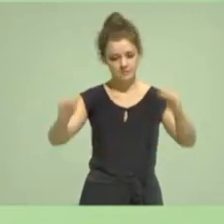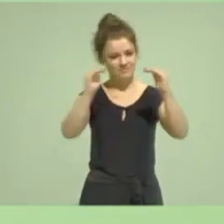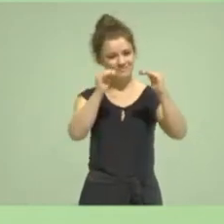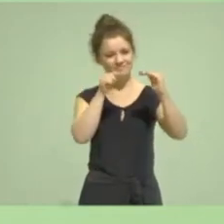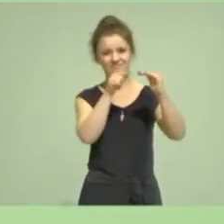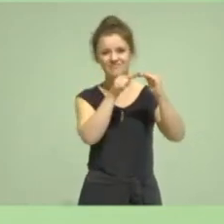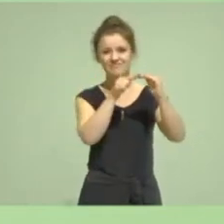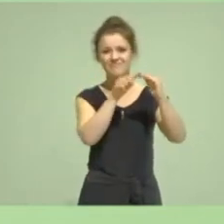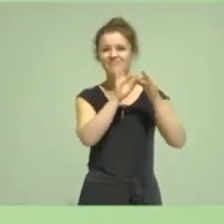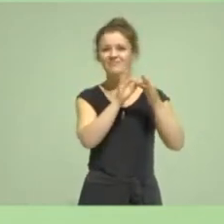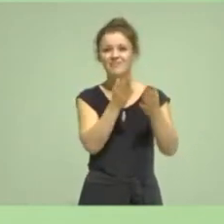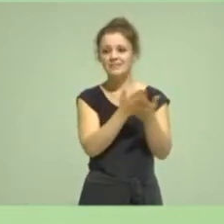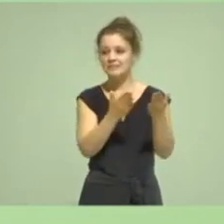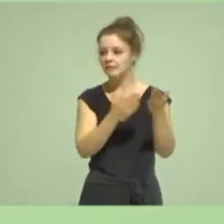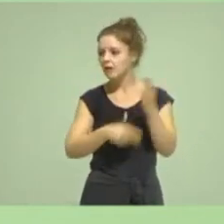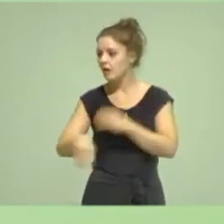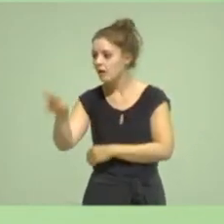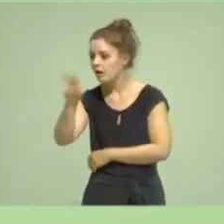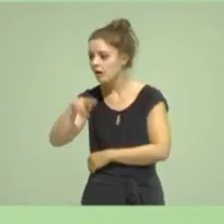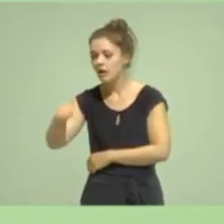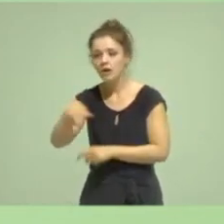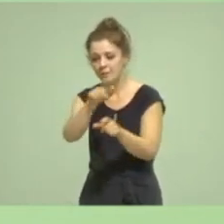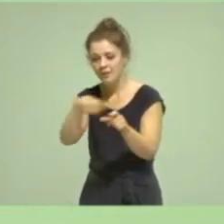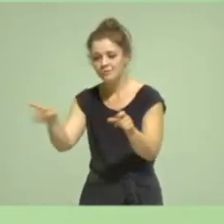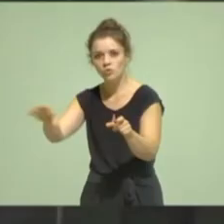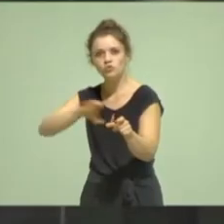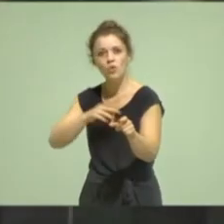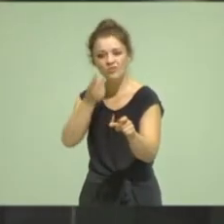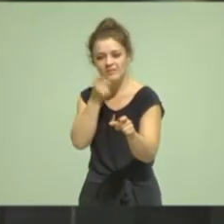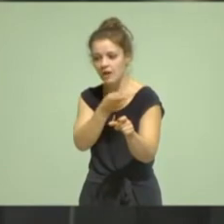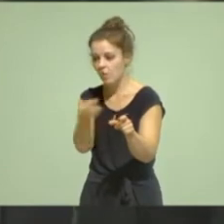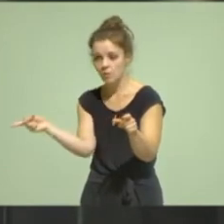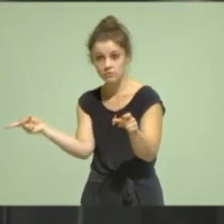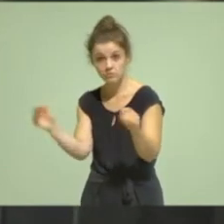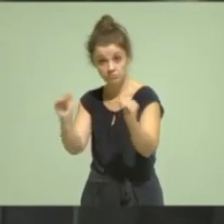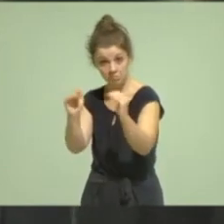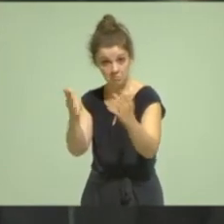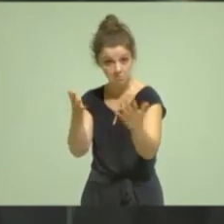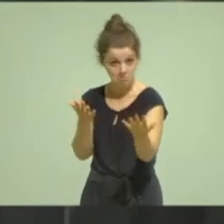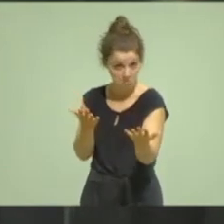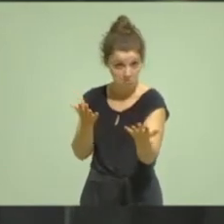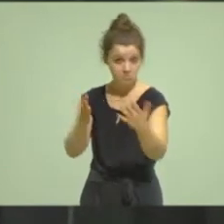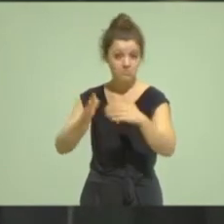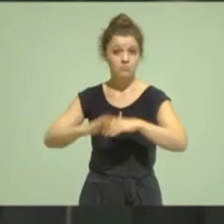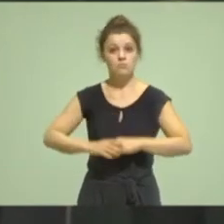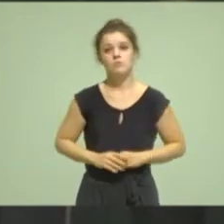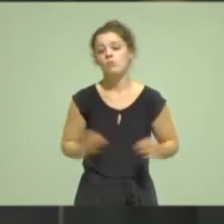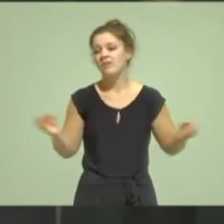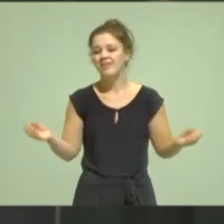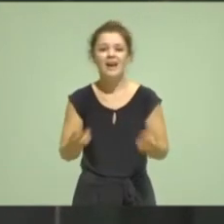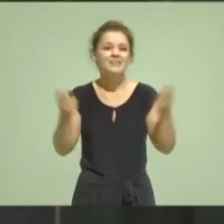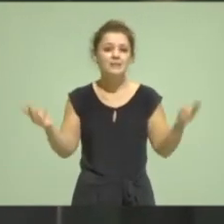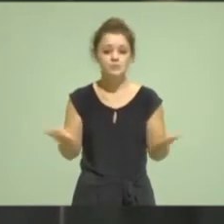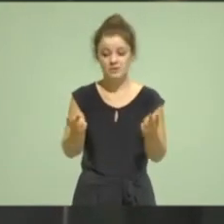wie steht es eigentlich um die Chancen, die Menschen in einem Land haben. Und natürlich haben wir was